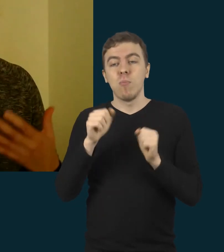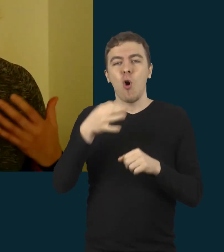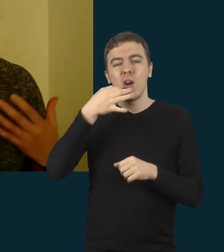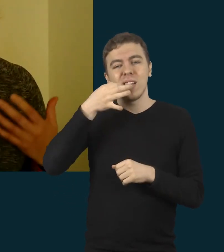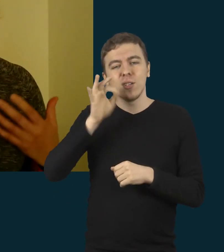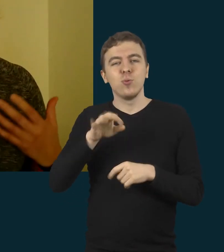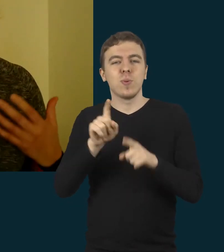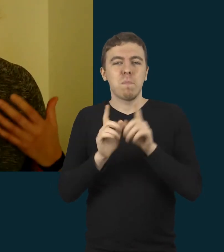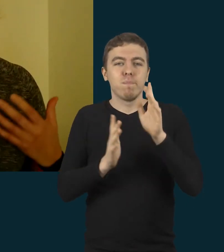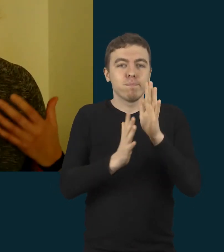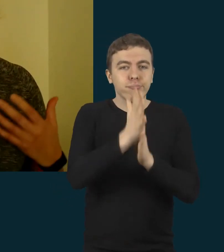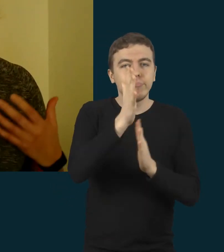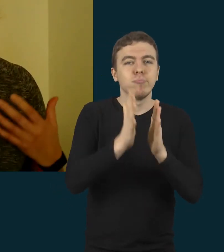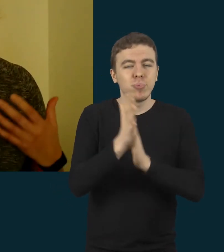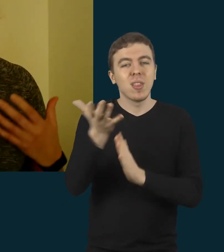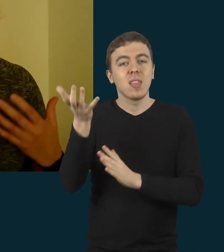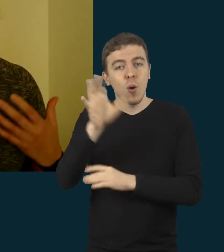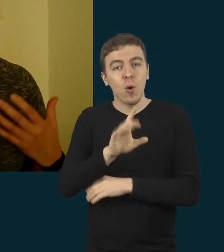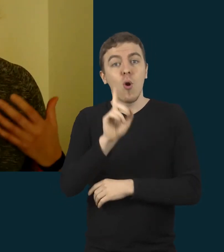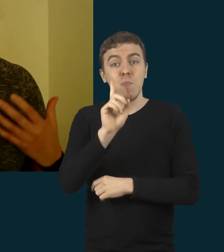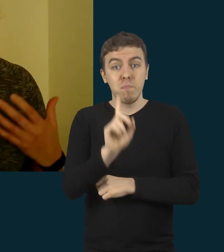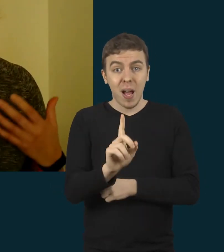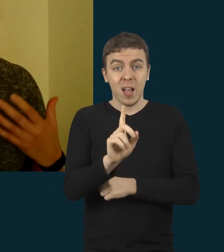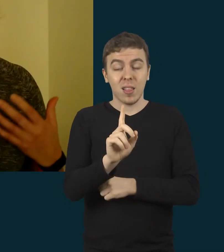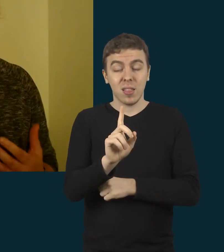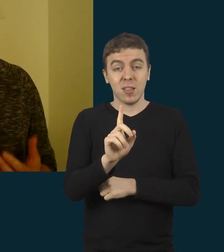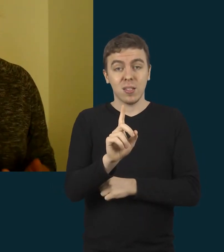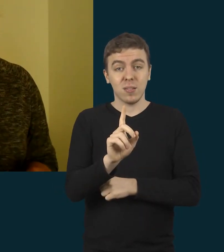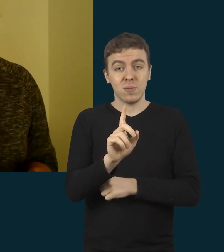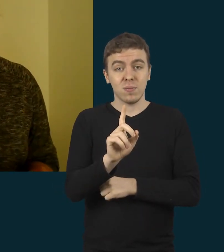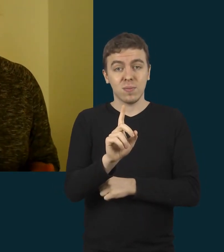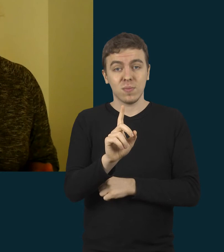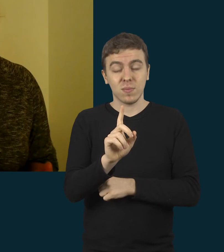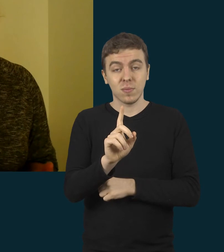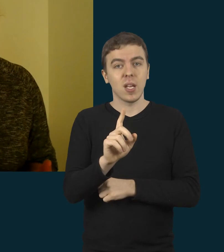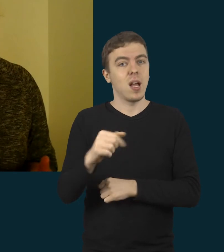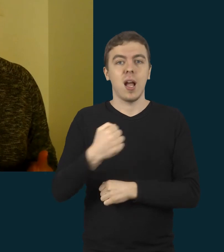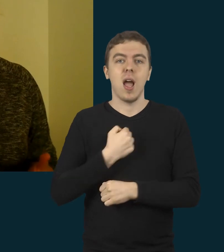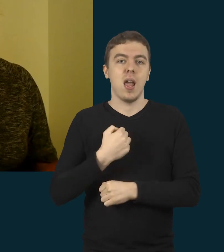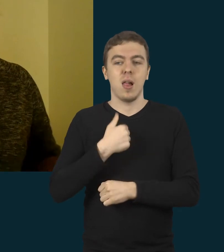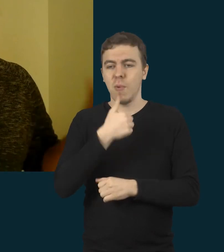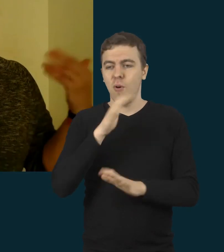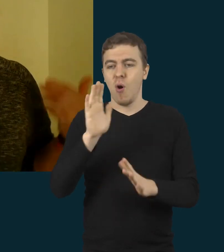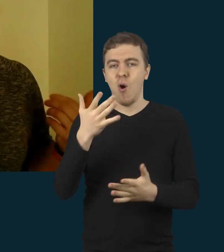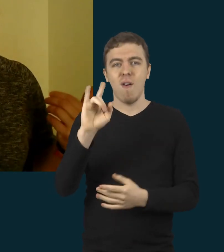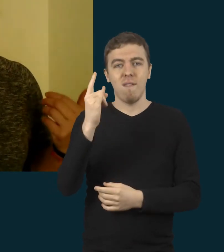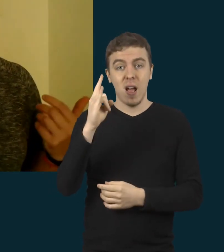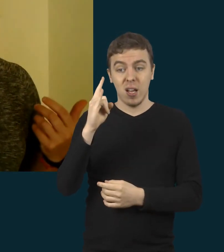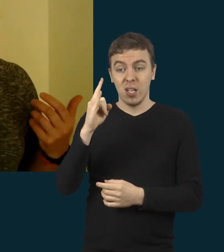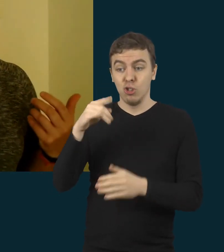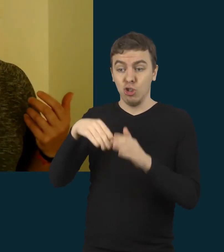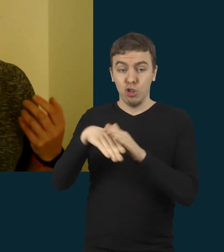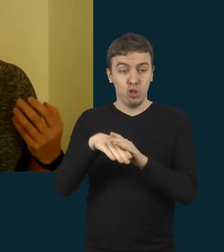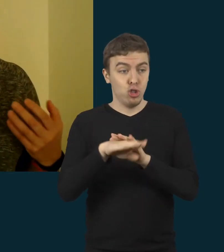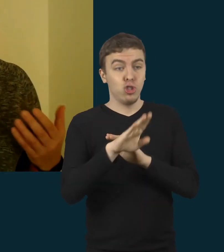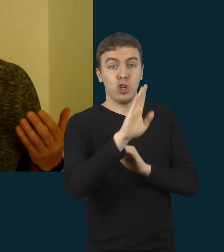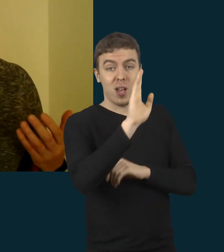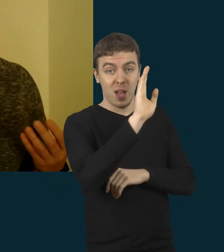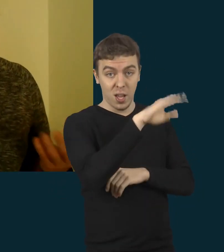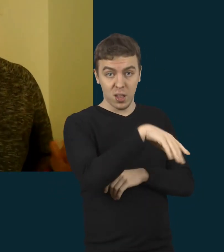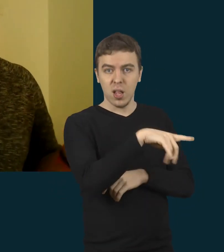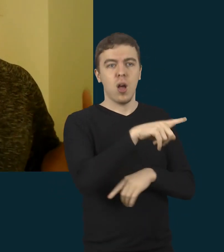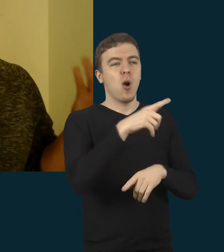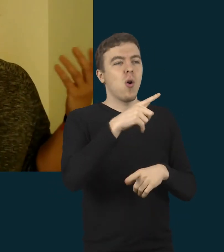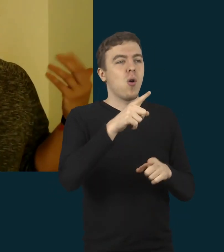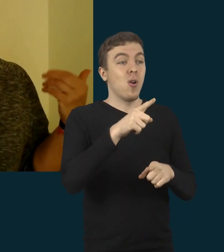daugiau išlavinsim, bet būtent tam kabinete. Bet labai yra gaila, kai tas vaikas išeina iš to kabineto ir to įgūdžio